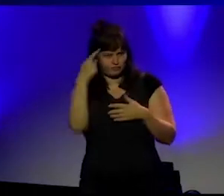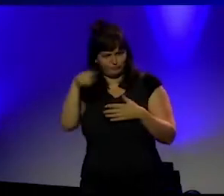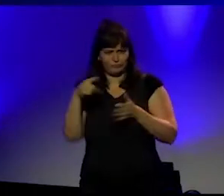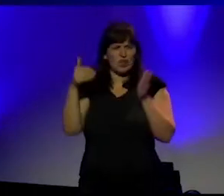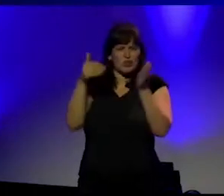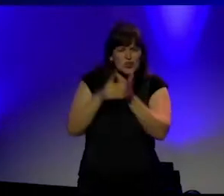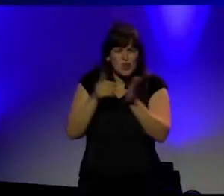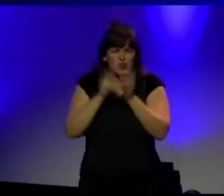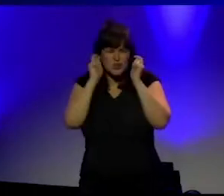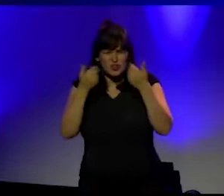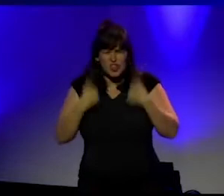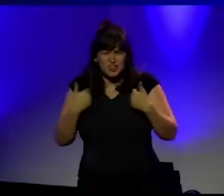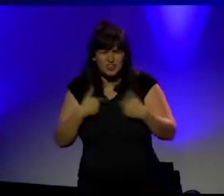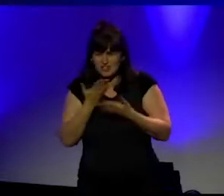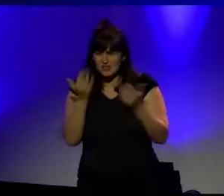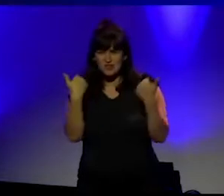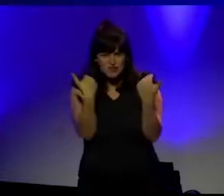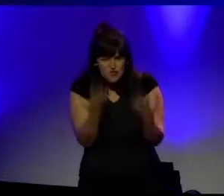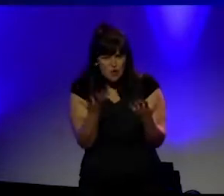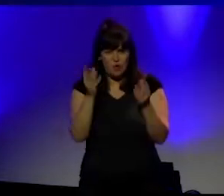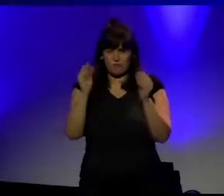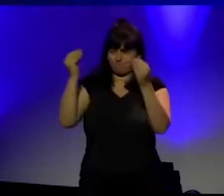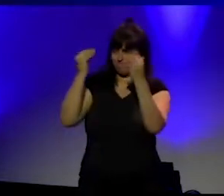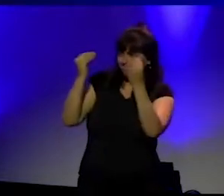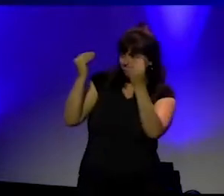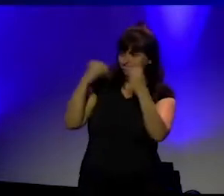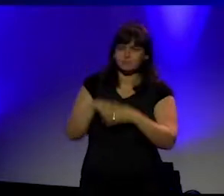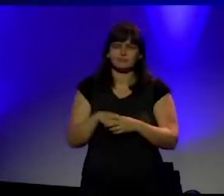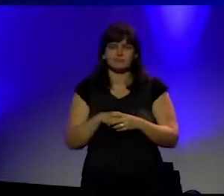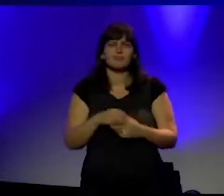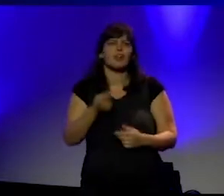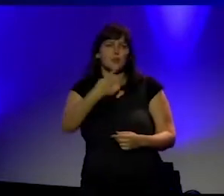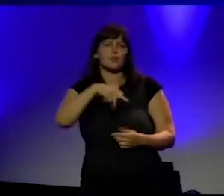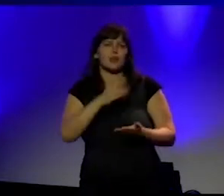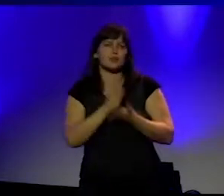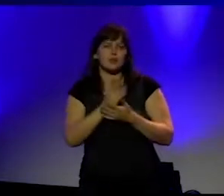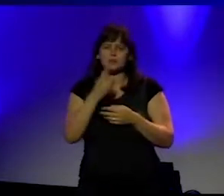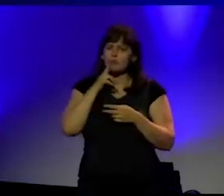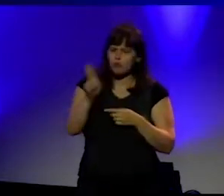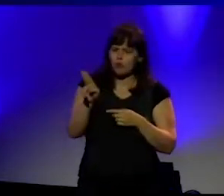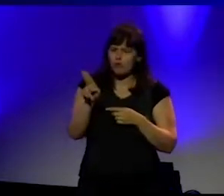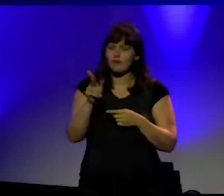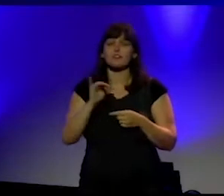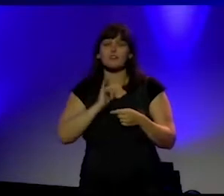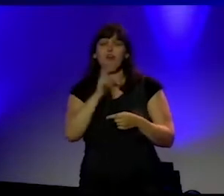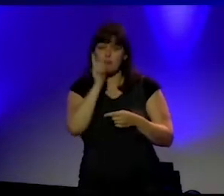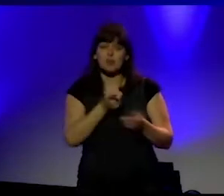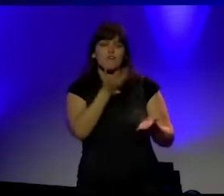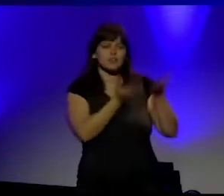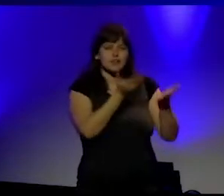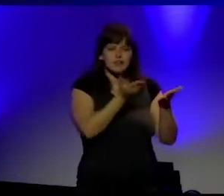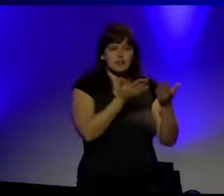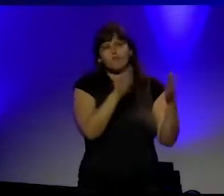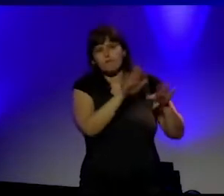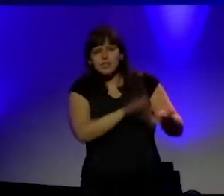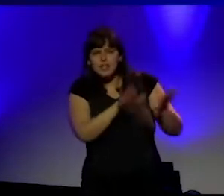We hebben de studenten beloofd om altijd met dat tikkeltje meer voorzichtigheid dan strikt noodzakelijk, zoveel mogelijk